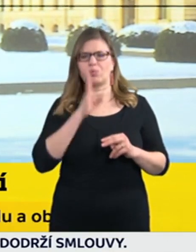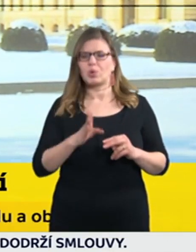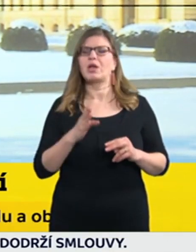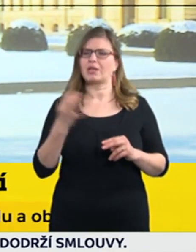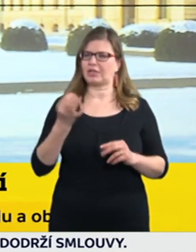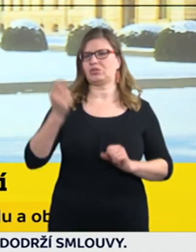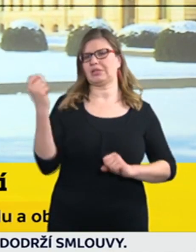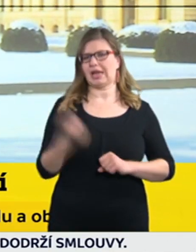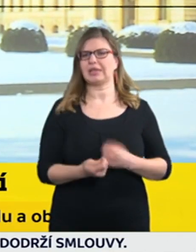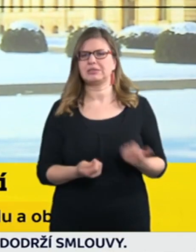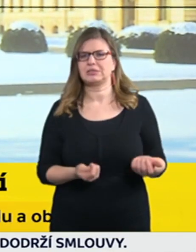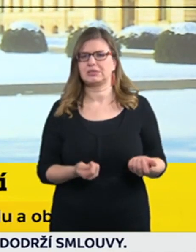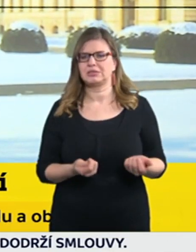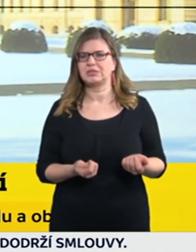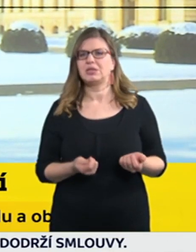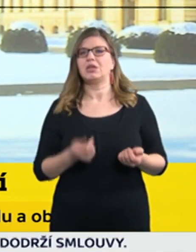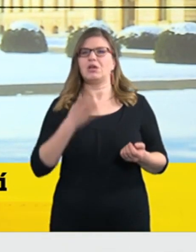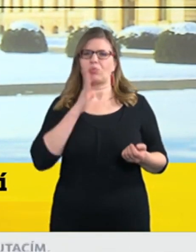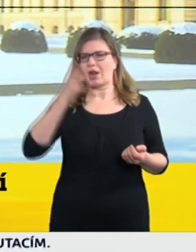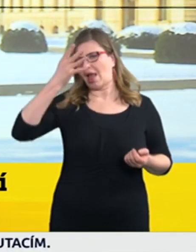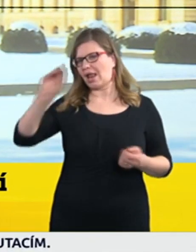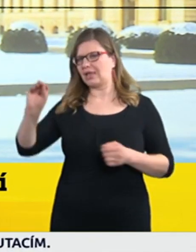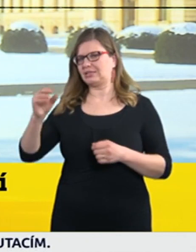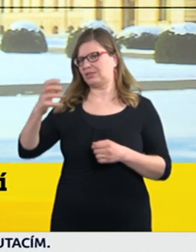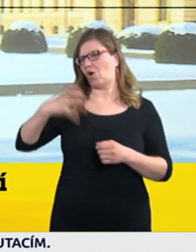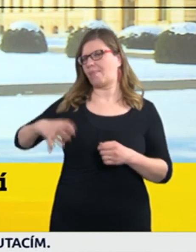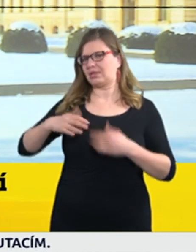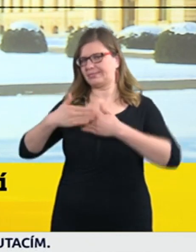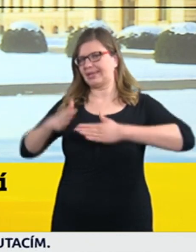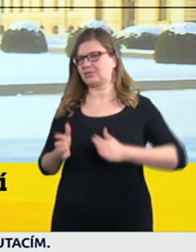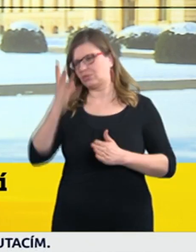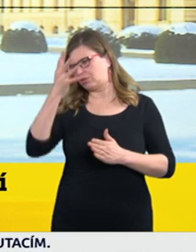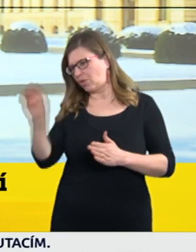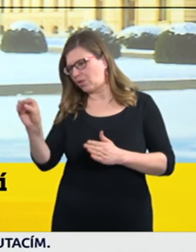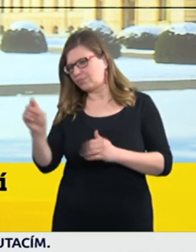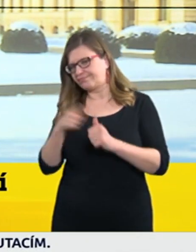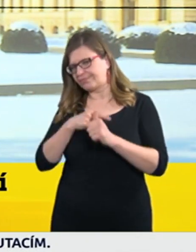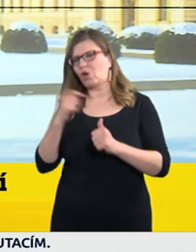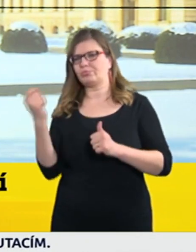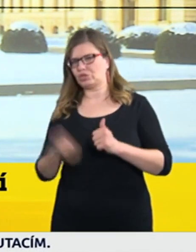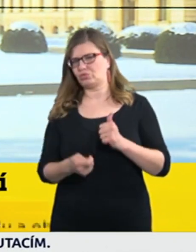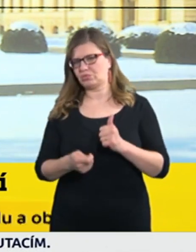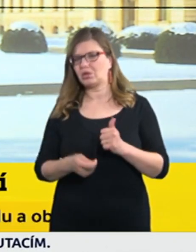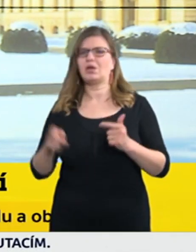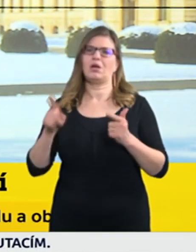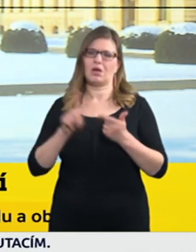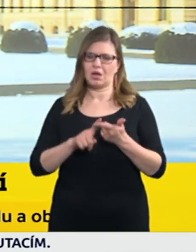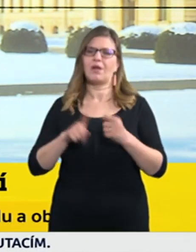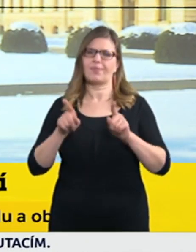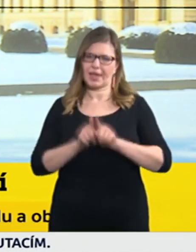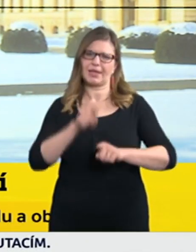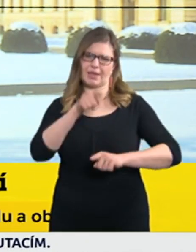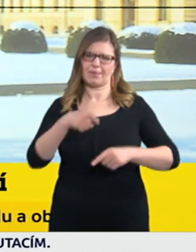přes obec, ale současně je pravdou to, že tato organizace, tento provozovatel